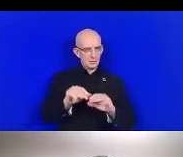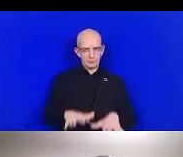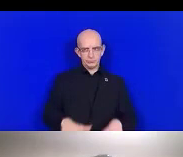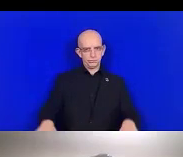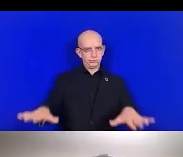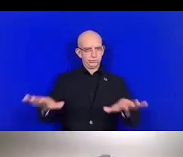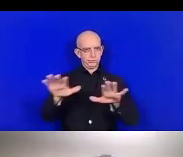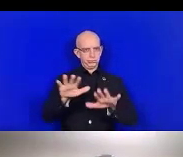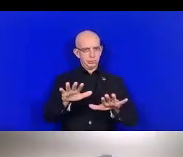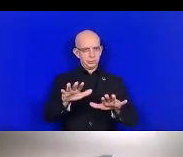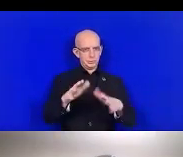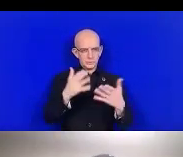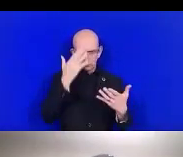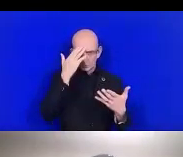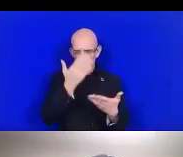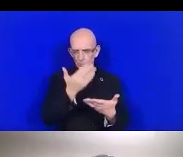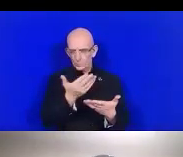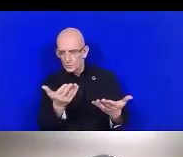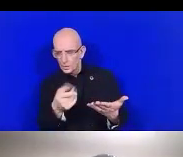disponibles.